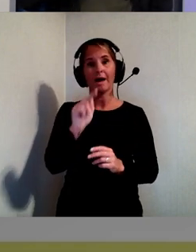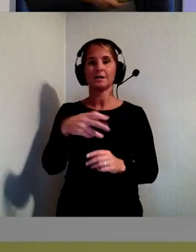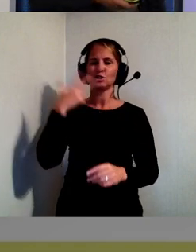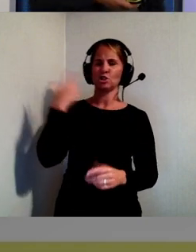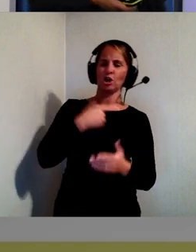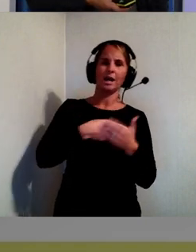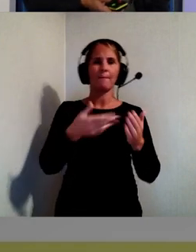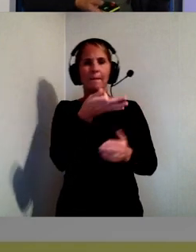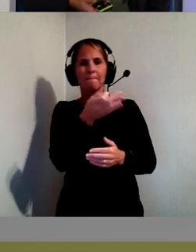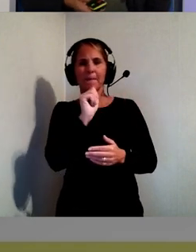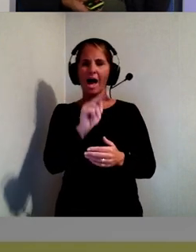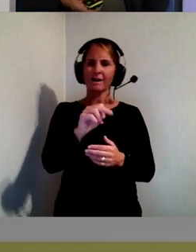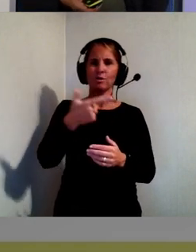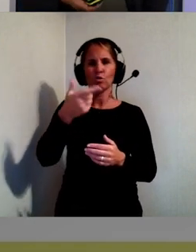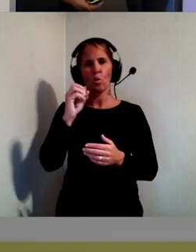Per och Thor inne på.